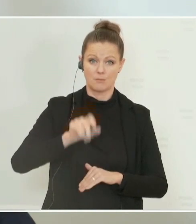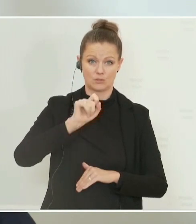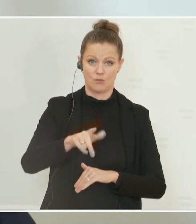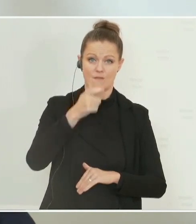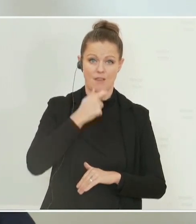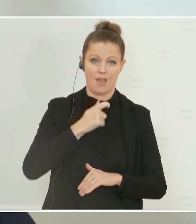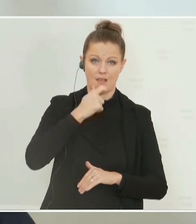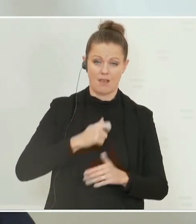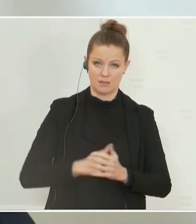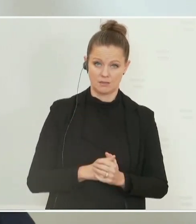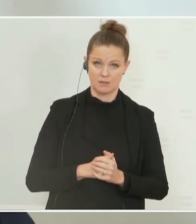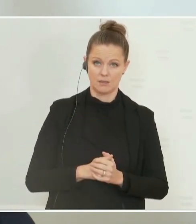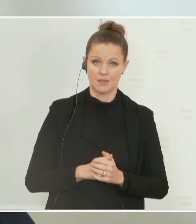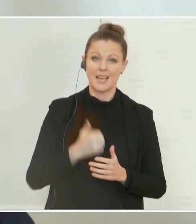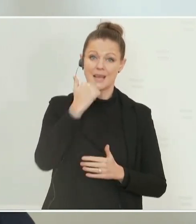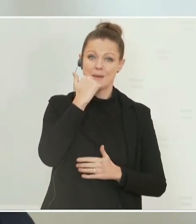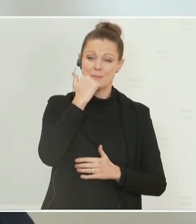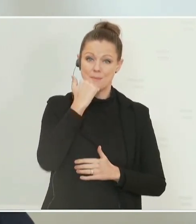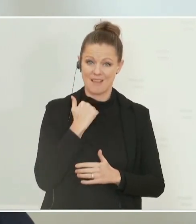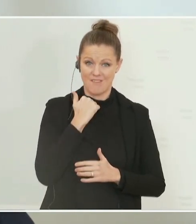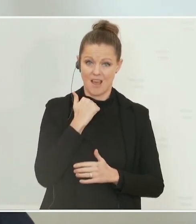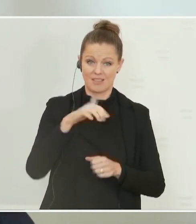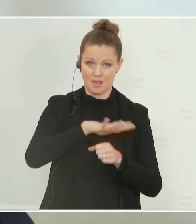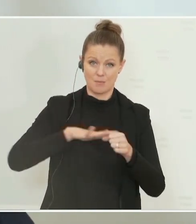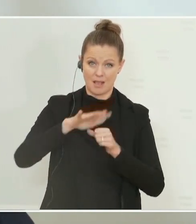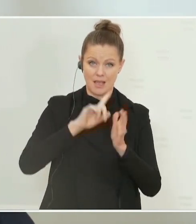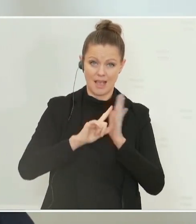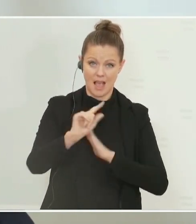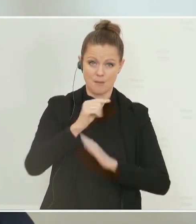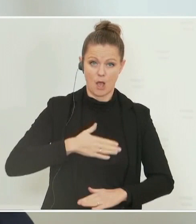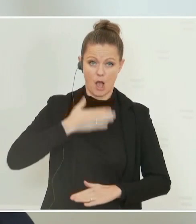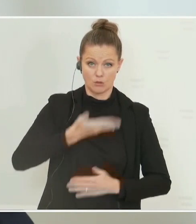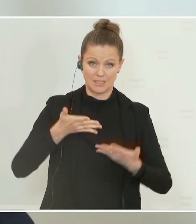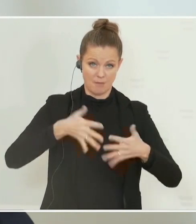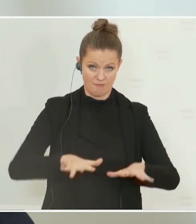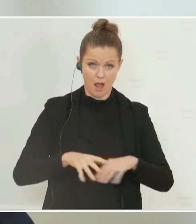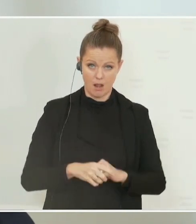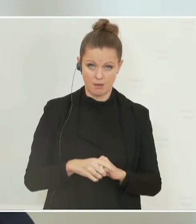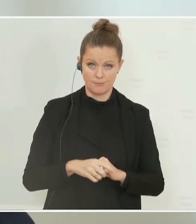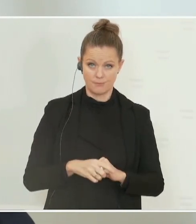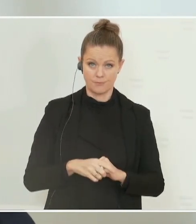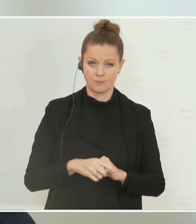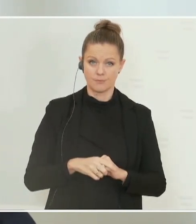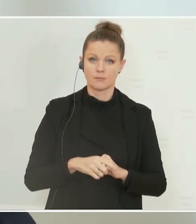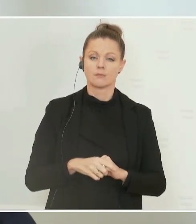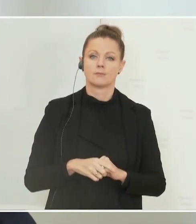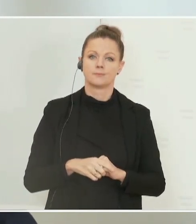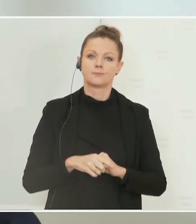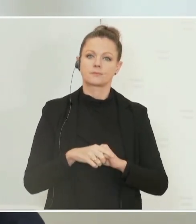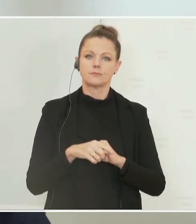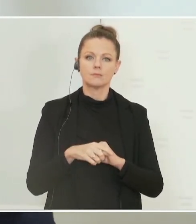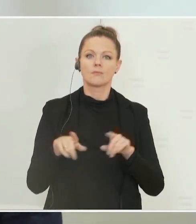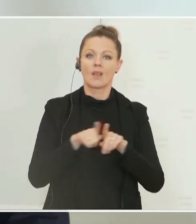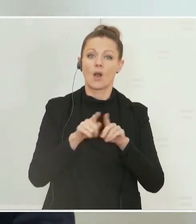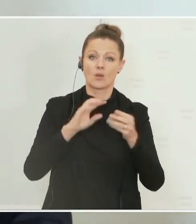Der private Wohnbereich darf nur noch in Ausnahmefällen verlassen werden. Es gilt künftig im Handel 2G,